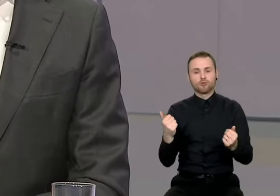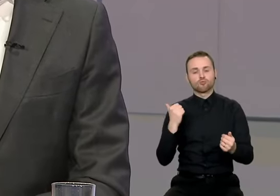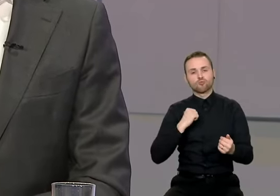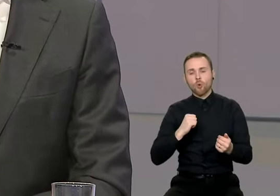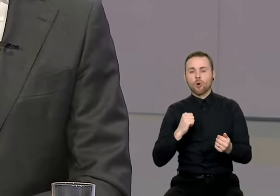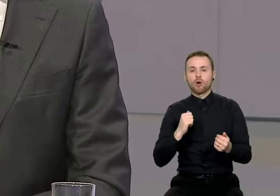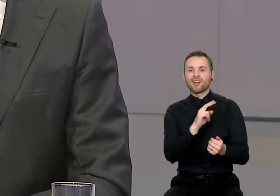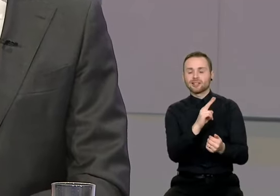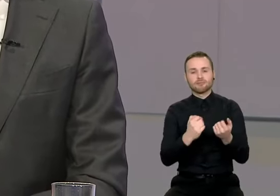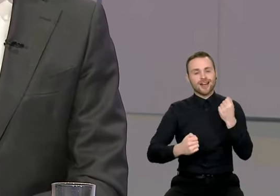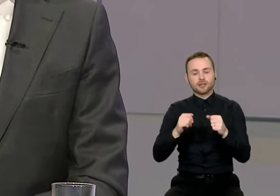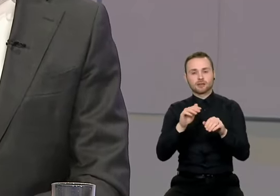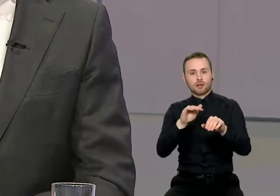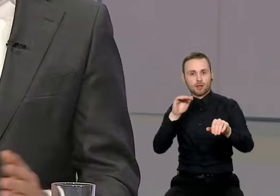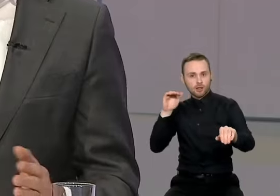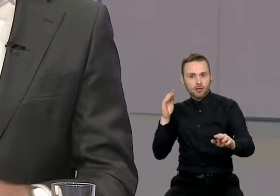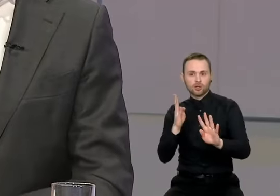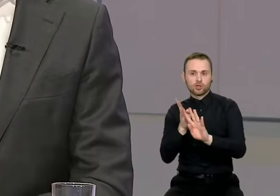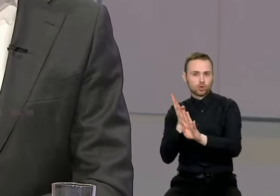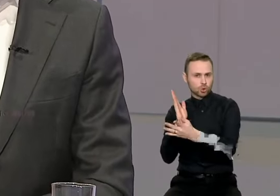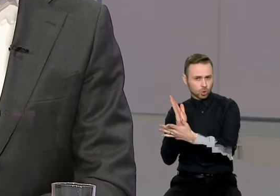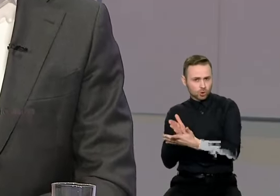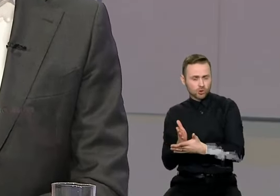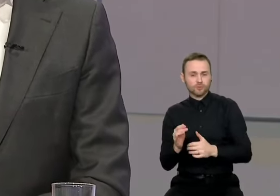sutvarkimas Vilniuje reikalingas,